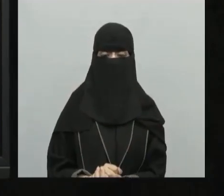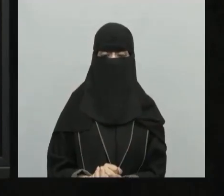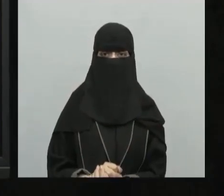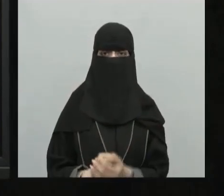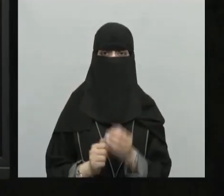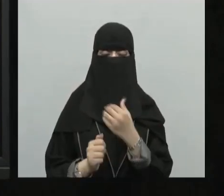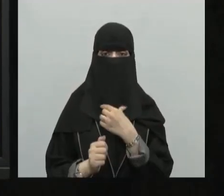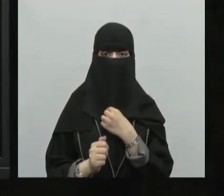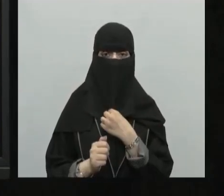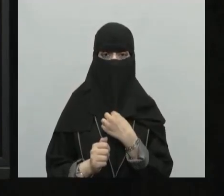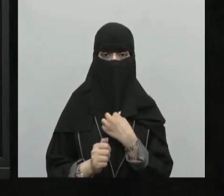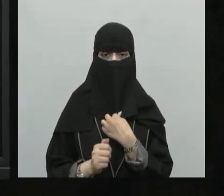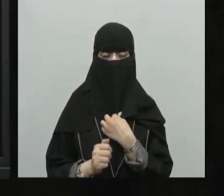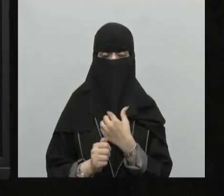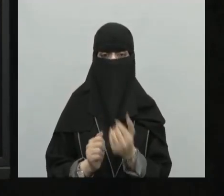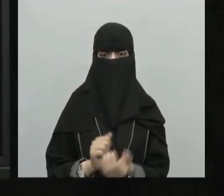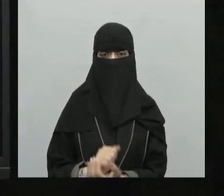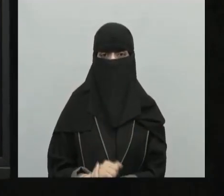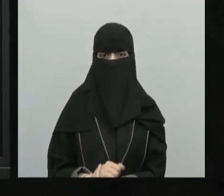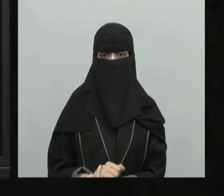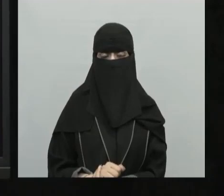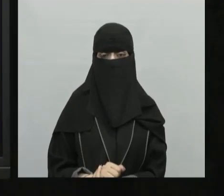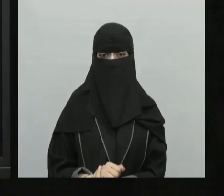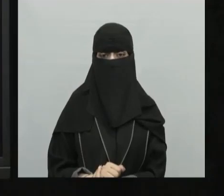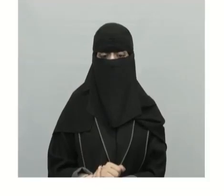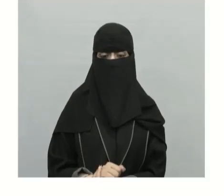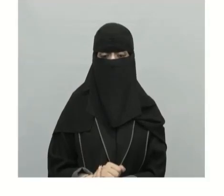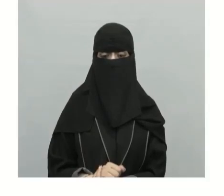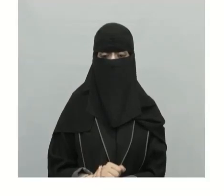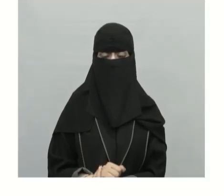رسمت وترسم عليها دوائر العرض